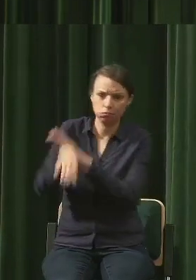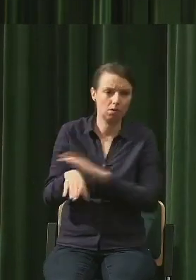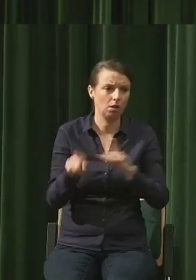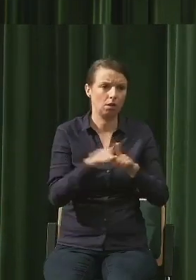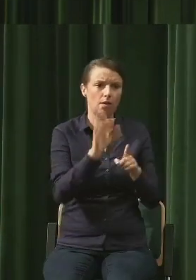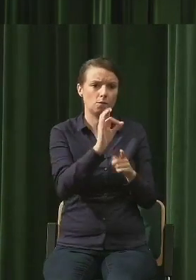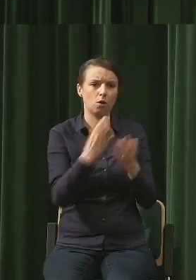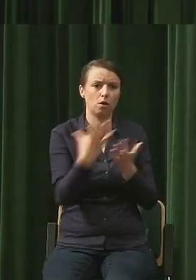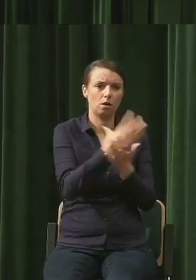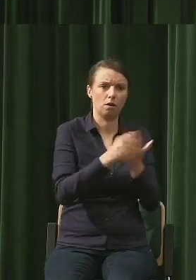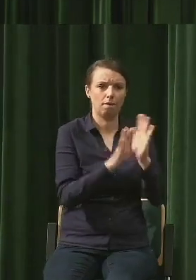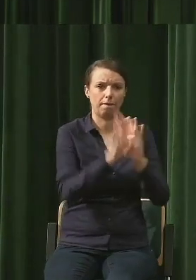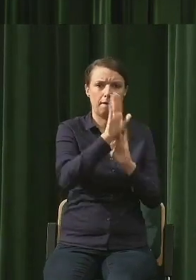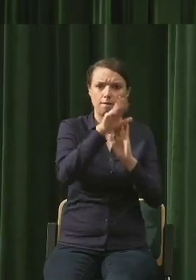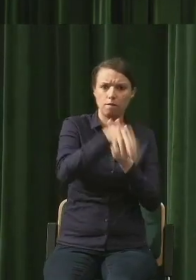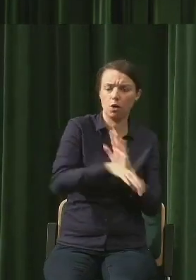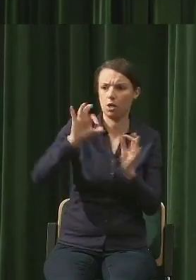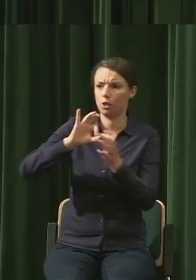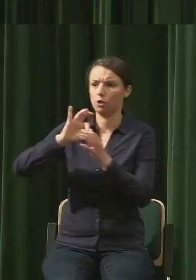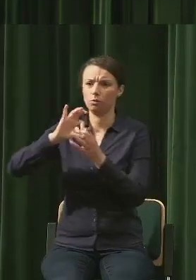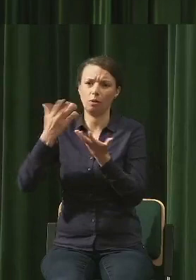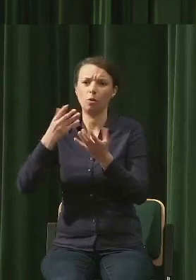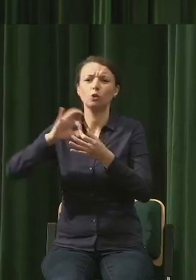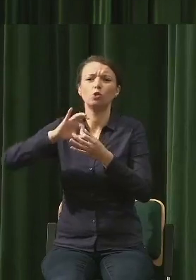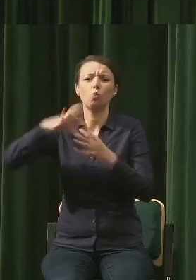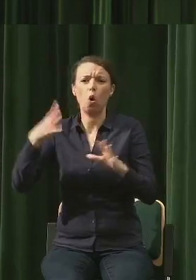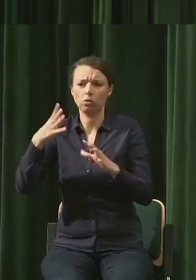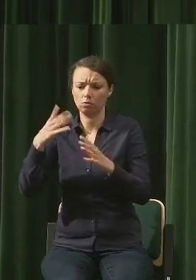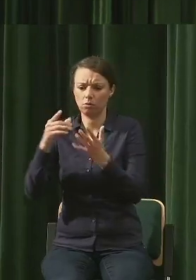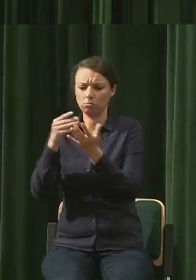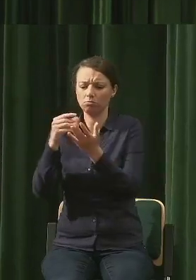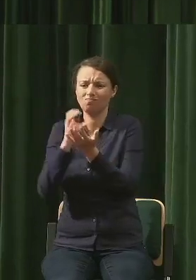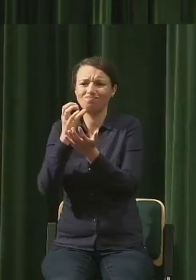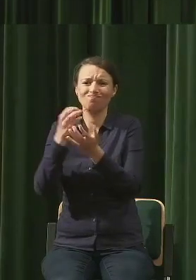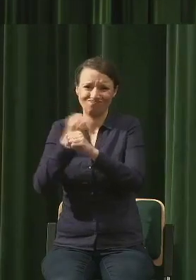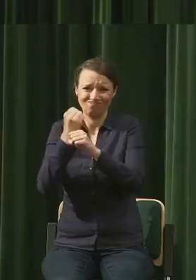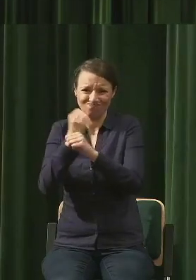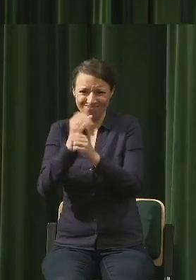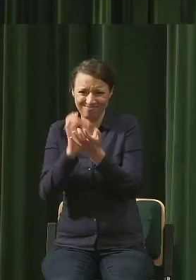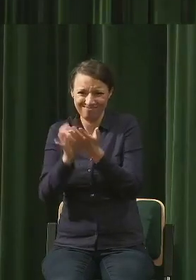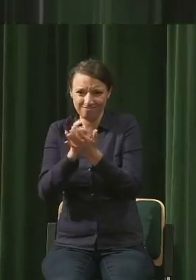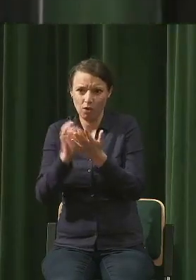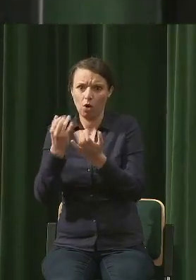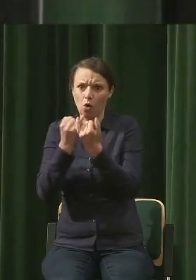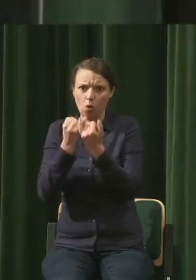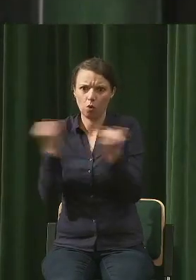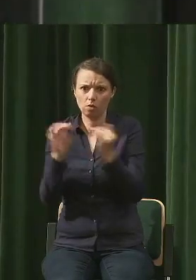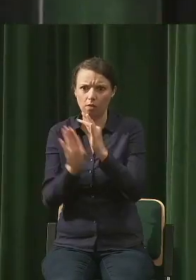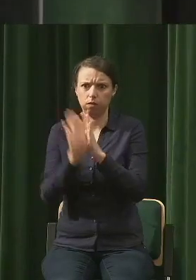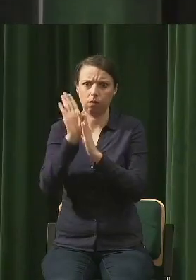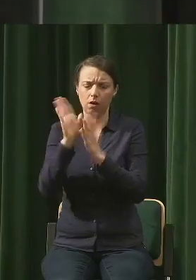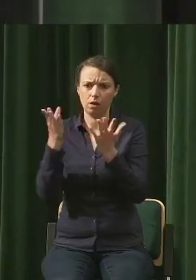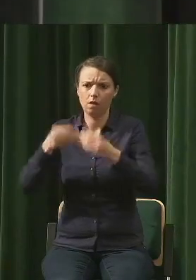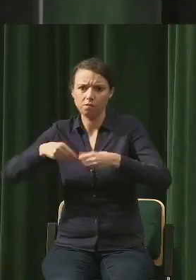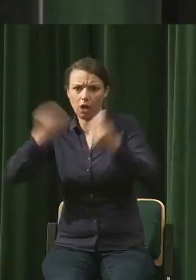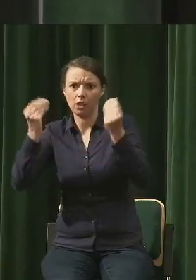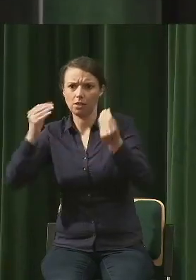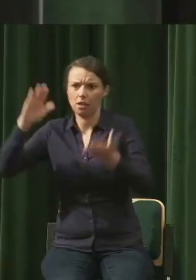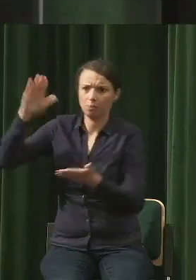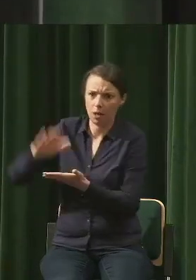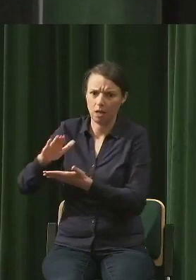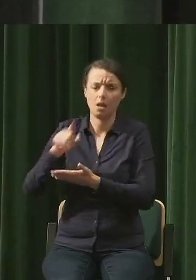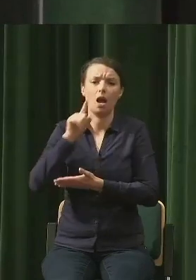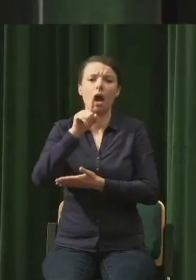złota ubywa, przybywa i tak dalej, i tak dalej. Odpowiedzią na to była filozoficzna koncepcja